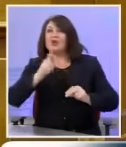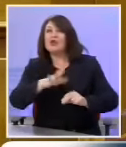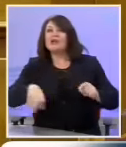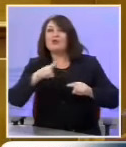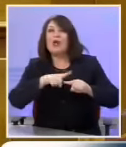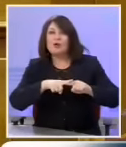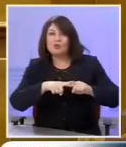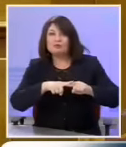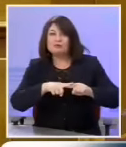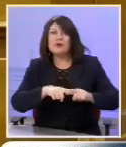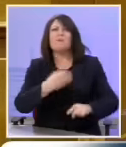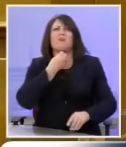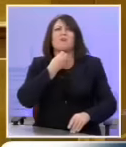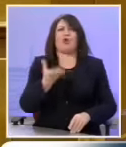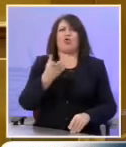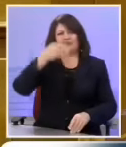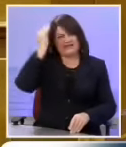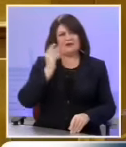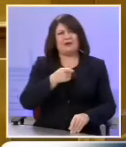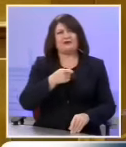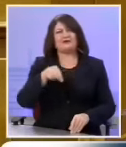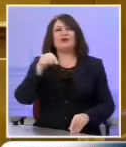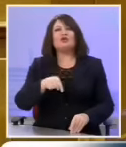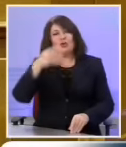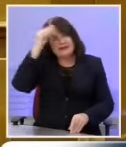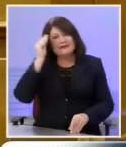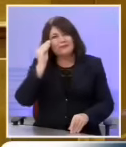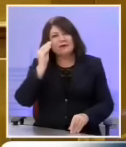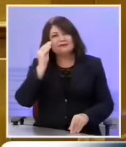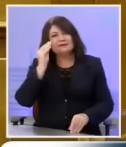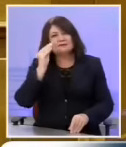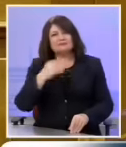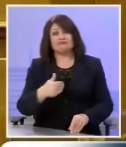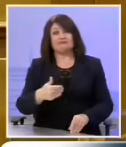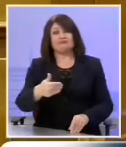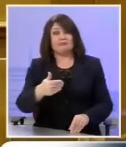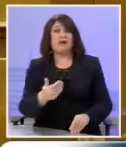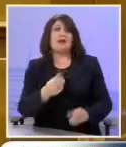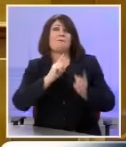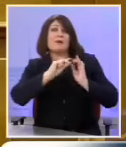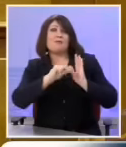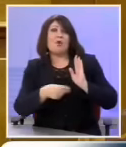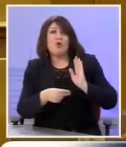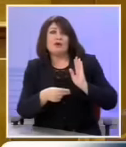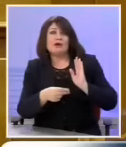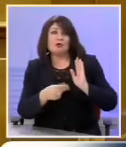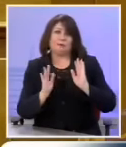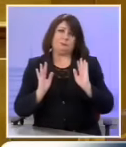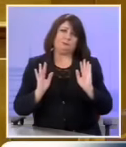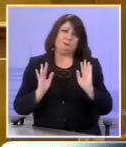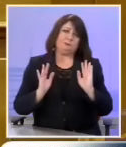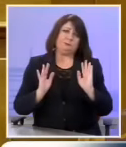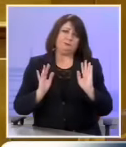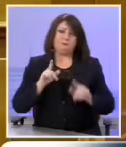ψάχνουν κάποιο αφήγημα. Τώρα είναι όψιμη μνημονιακή. Τώρα είναι θα έλεγα